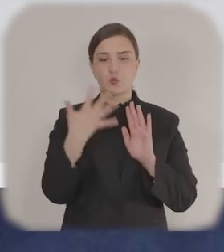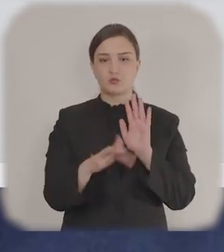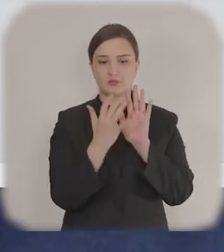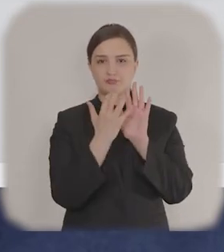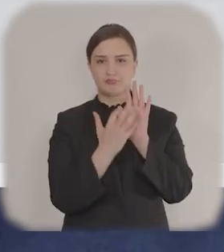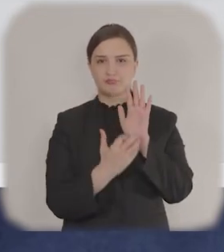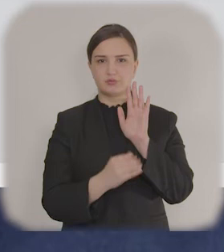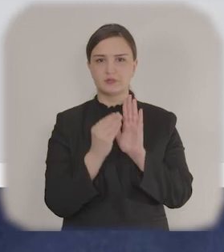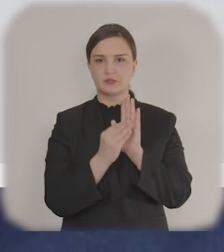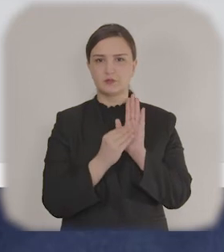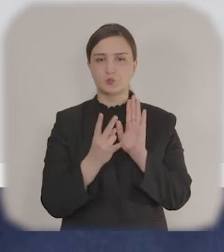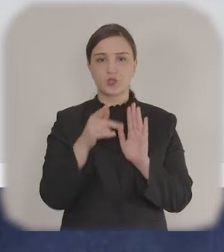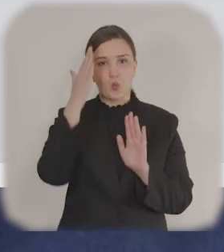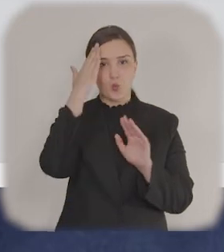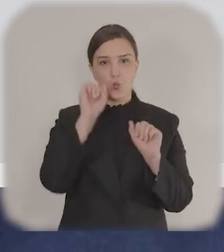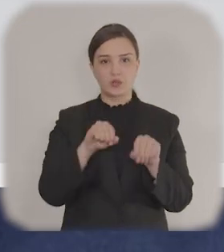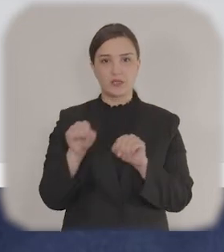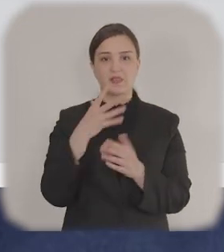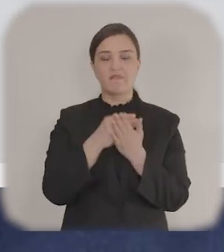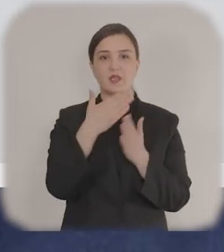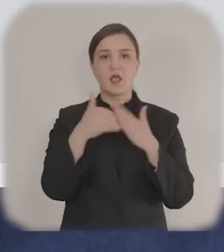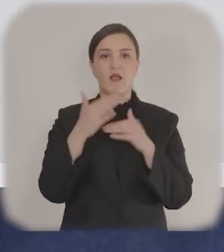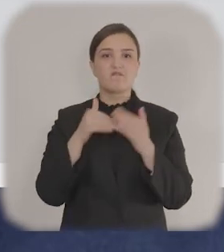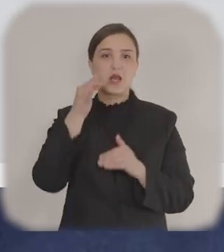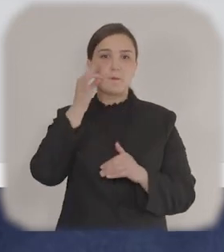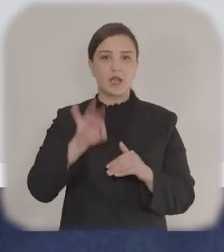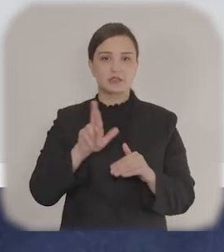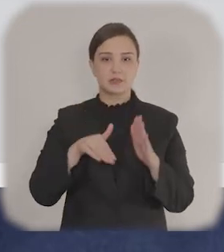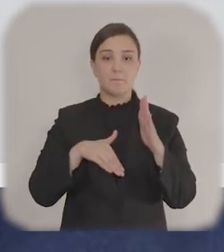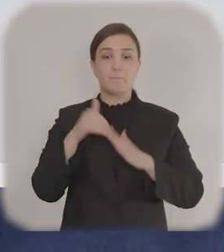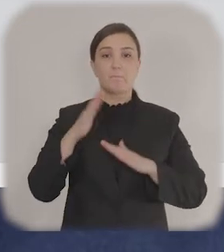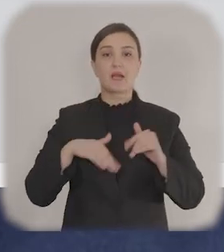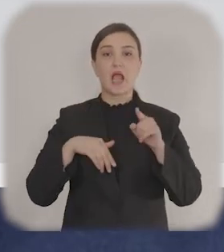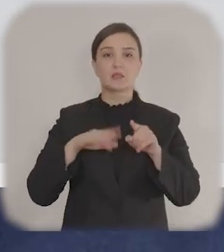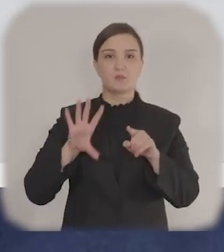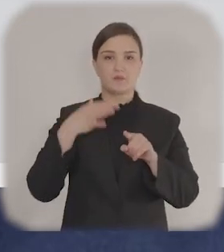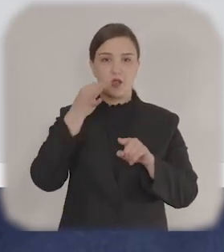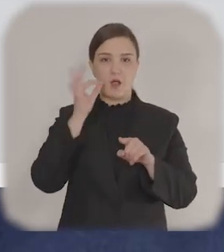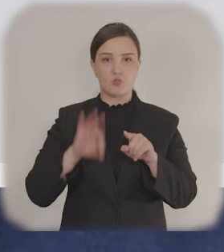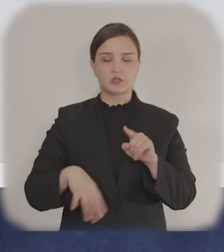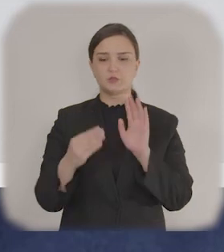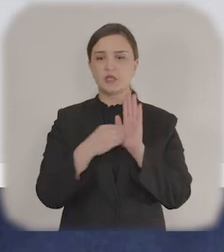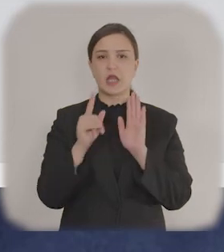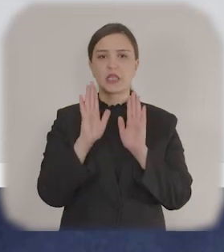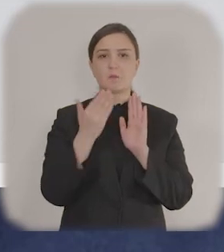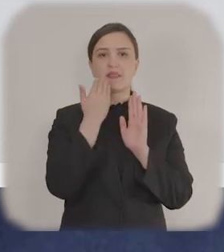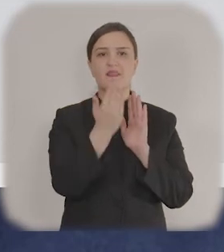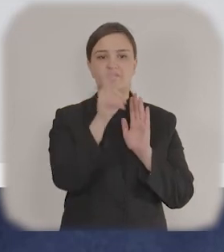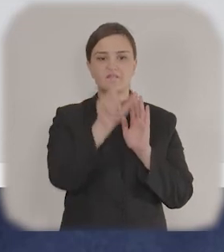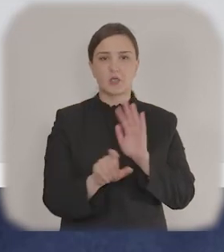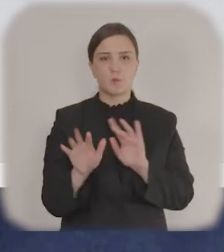edin. Biznesin həyata keçirilmə prosesində bilavastə sizin funksiya vəzifələriniz nədən ibarət olduğunu göstərin.